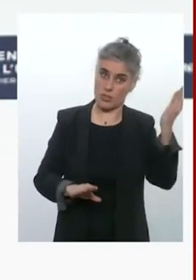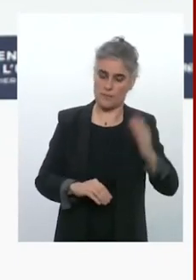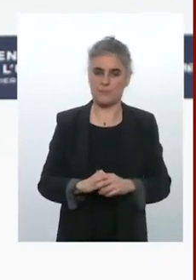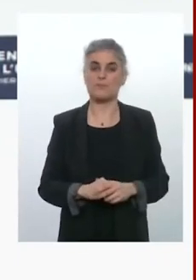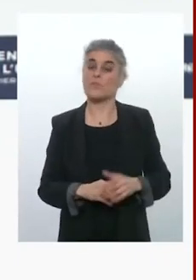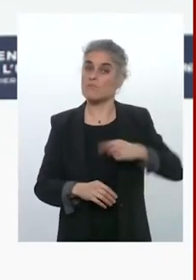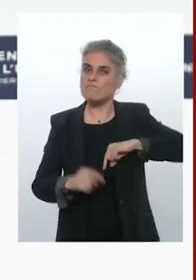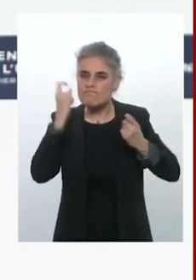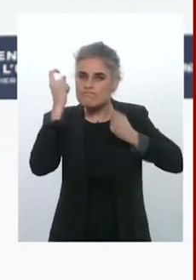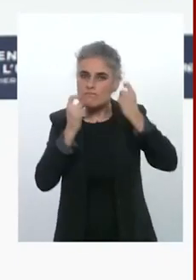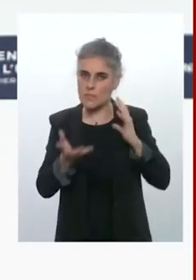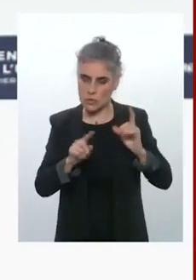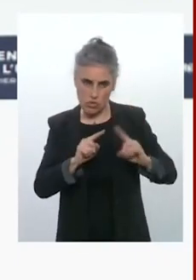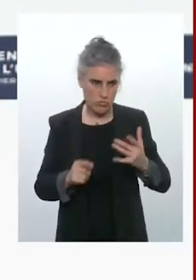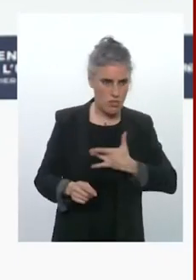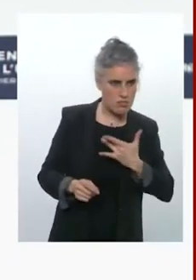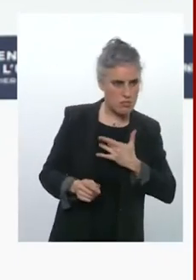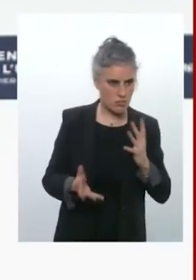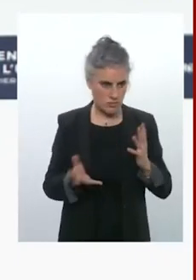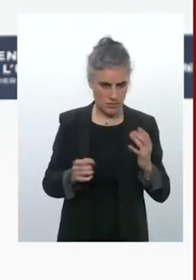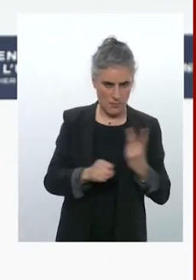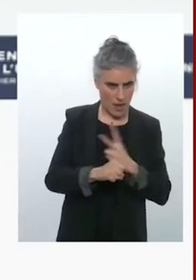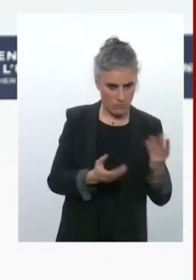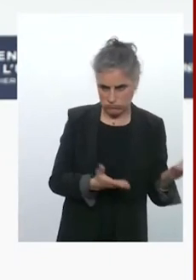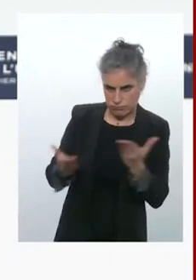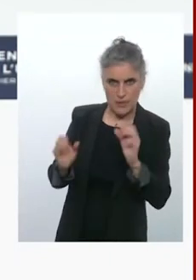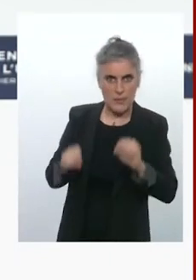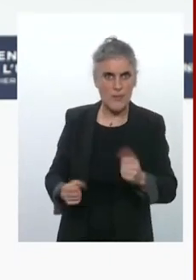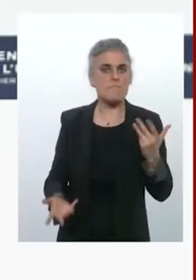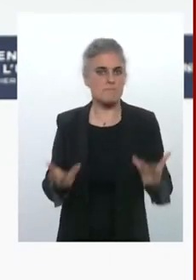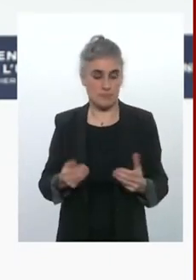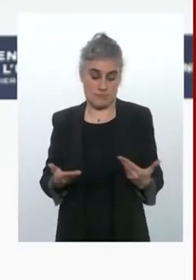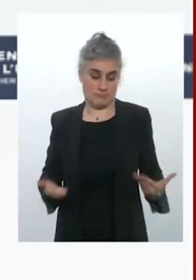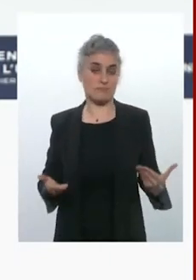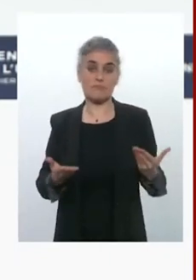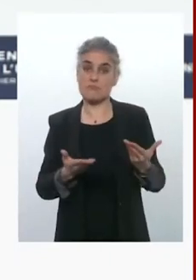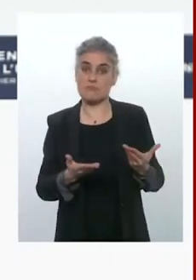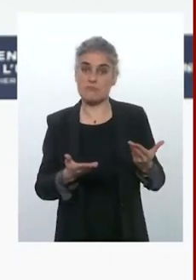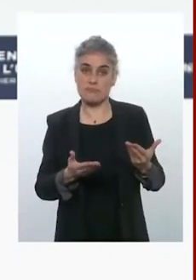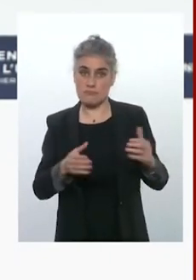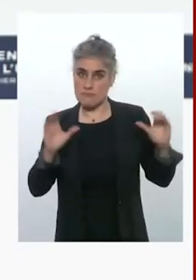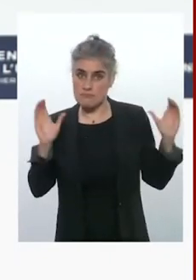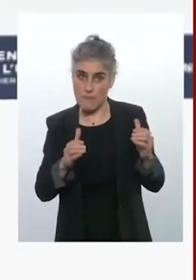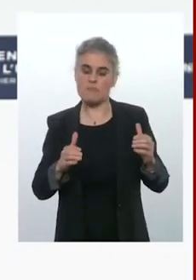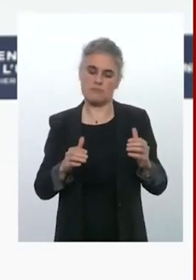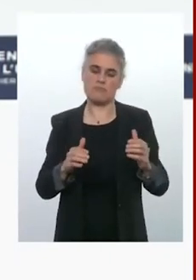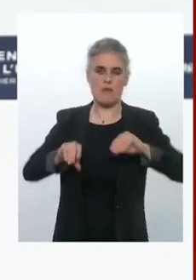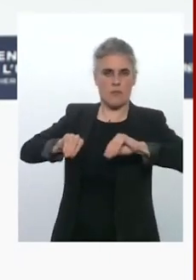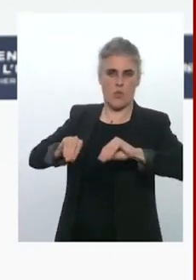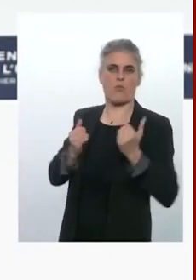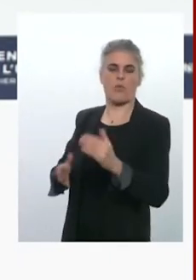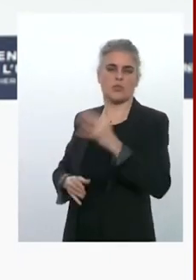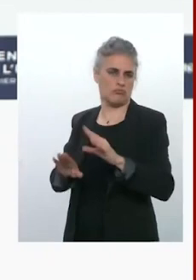la défense du sol ukrainien. Pour le moment, en tout cas, dans le cadre de cette coalition existante, nous formons des pilotes et nous allons continuer. J'ai connu un